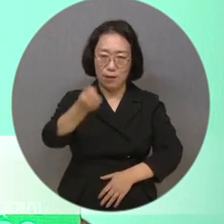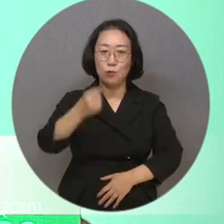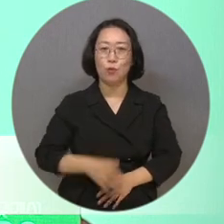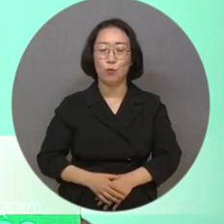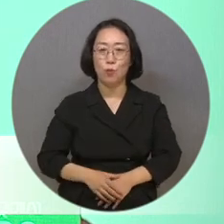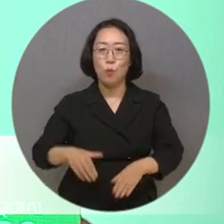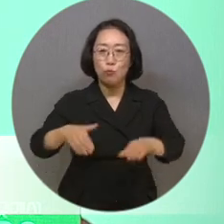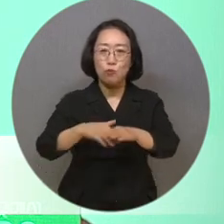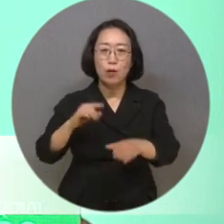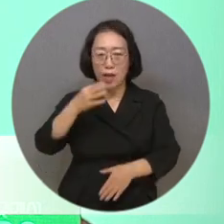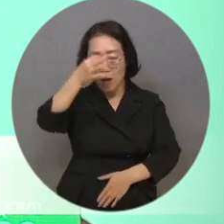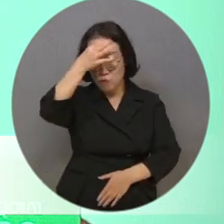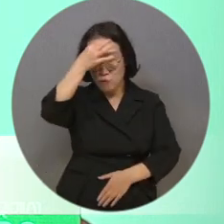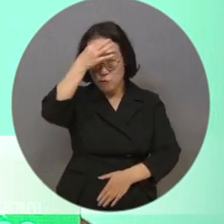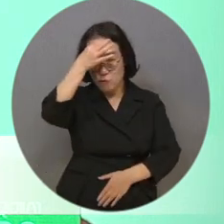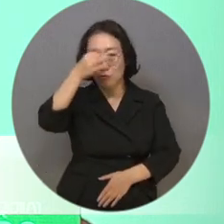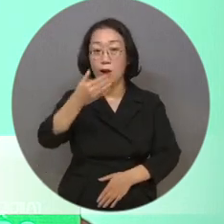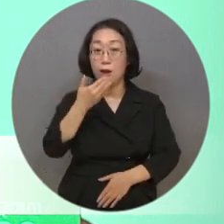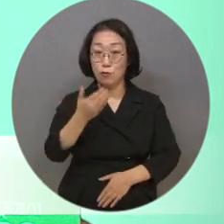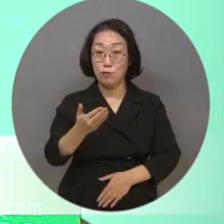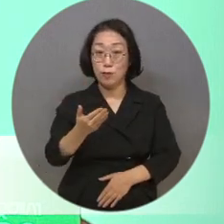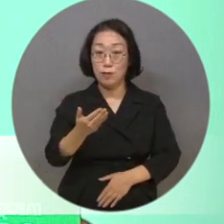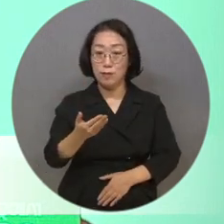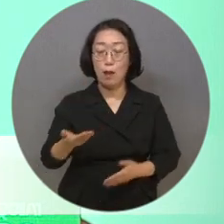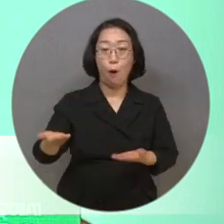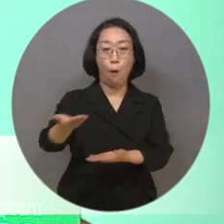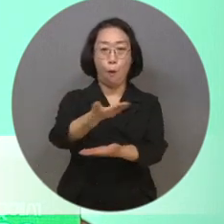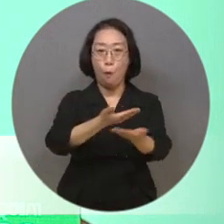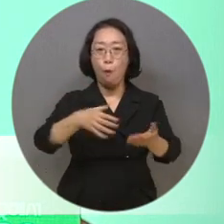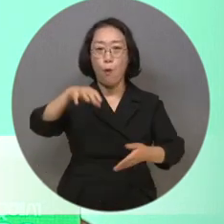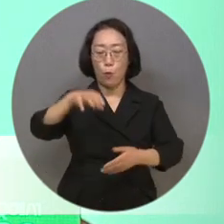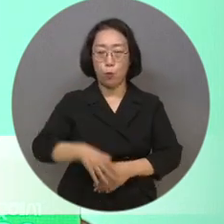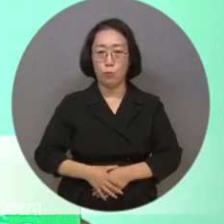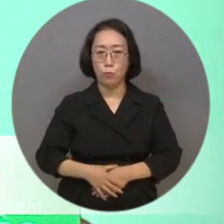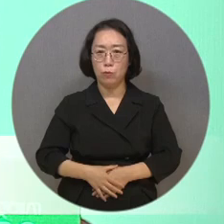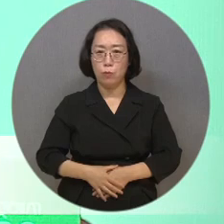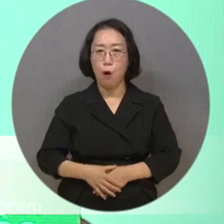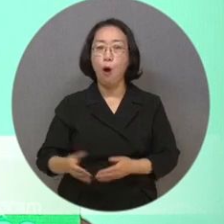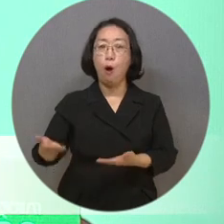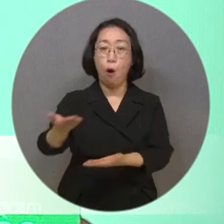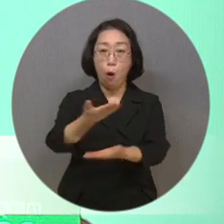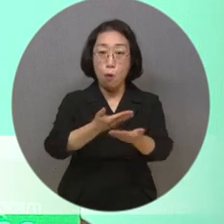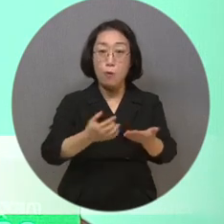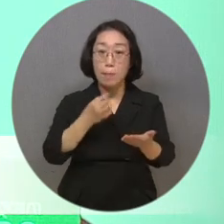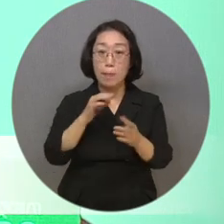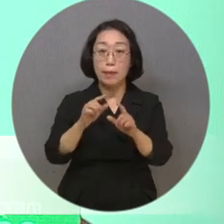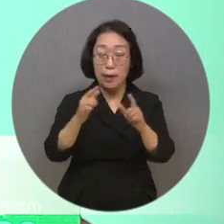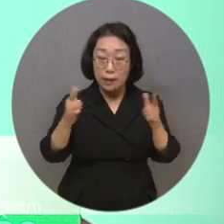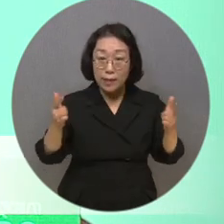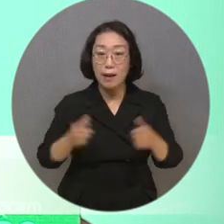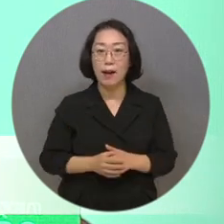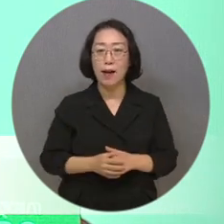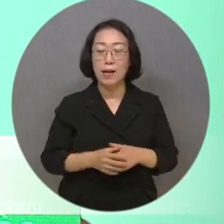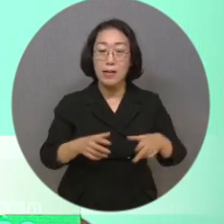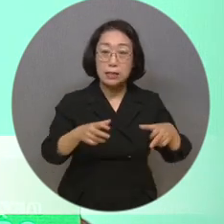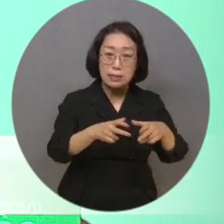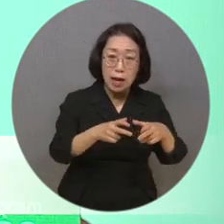이번 축제가 어울림뿐만 아니라 이 미술전은 장애인들이,